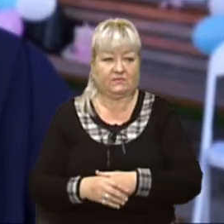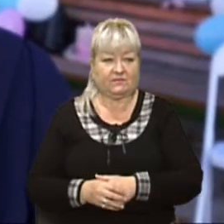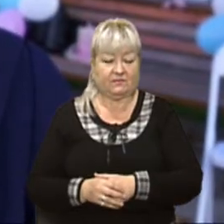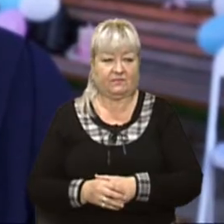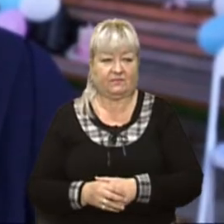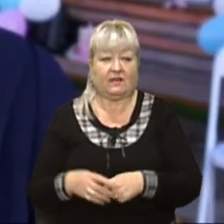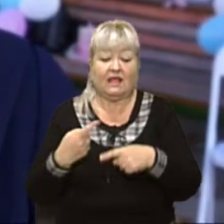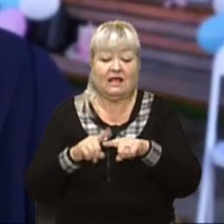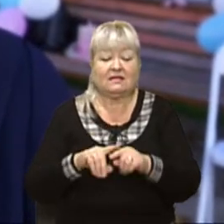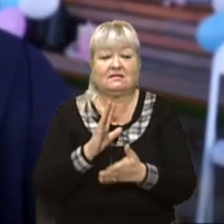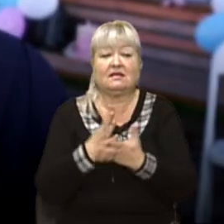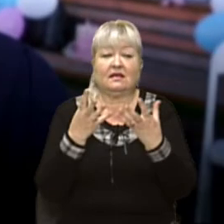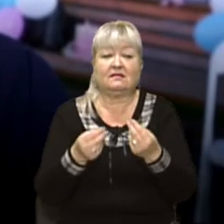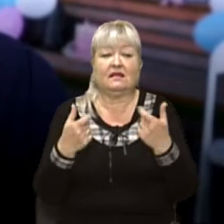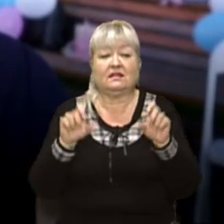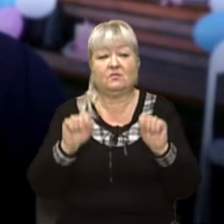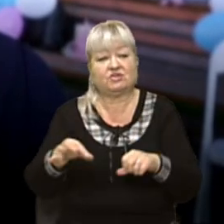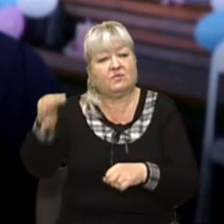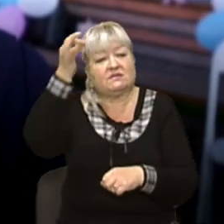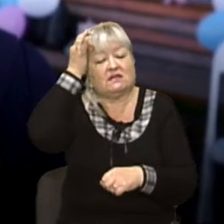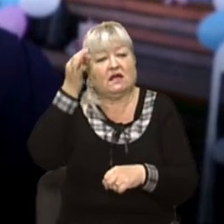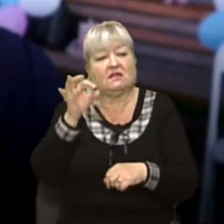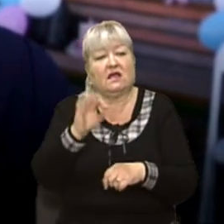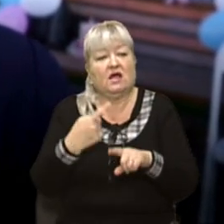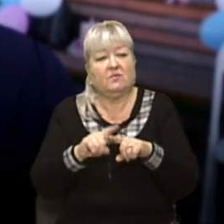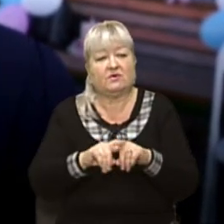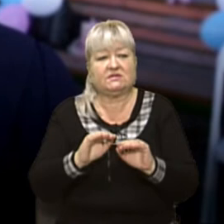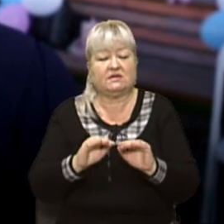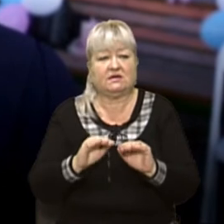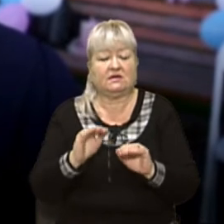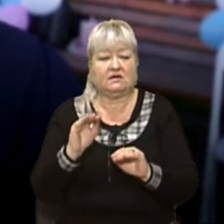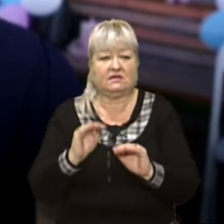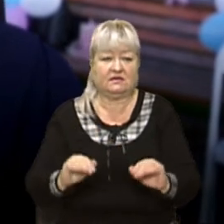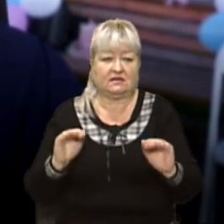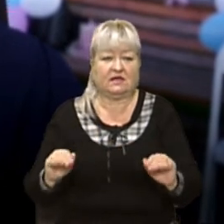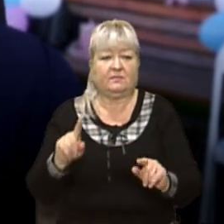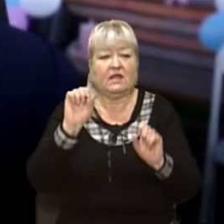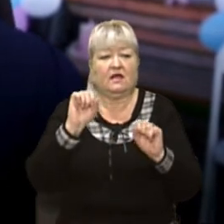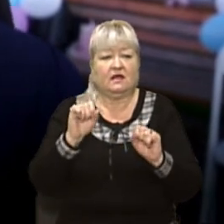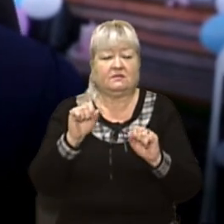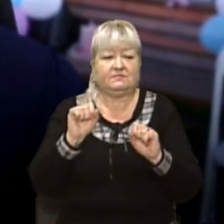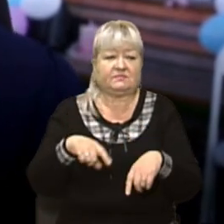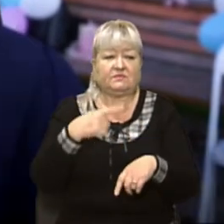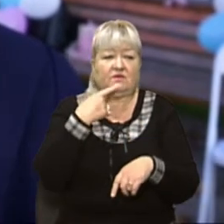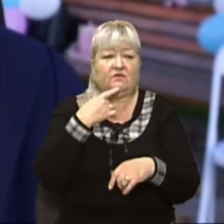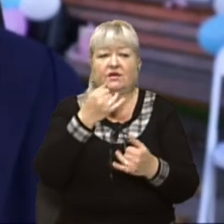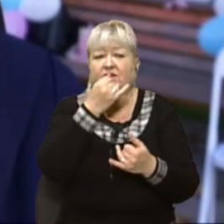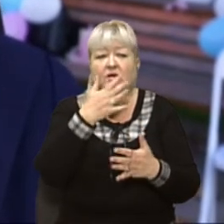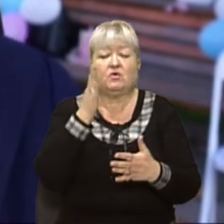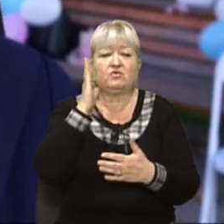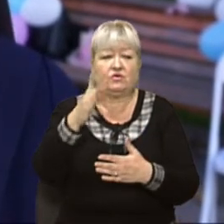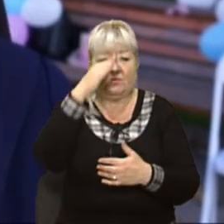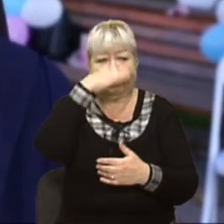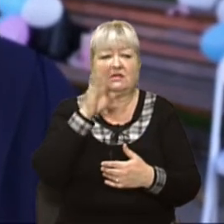Це є день, де ми можемо згадати про цих дітей, де ми можемо говорити про цих дітей, де можуть батьки бути батьками навіть того